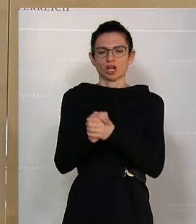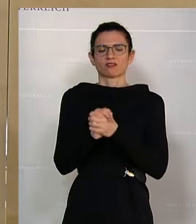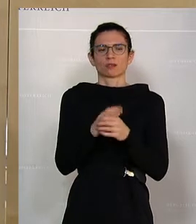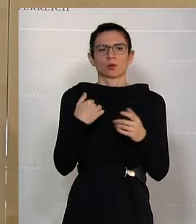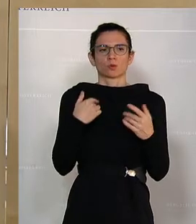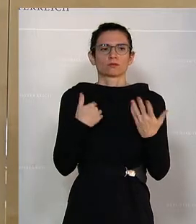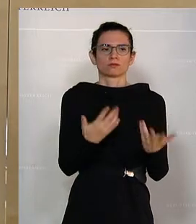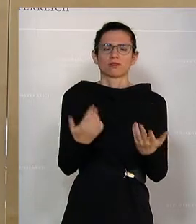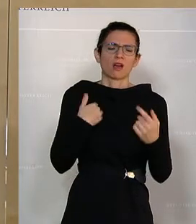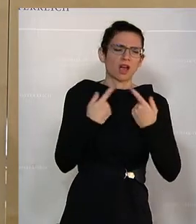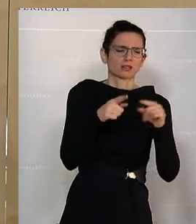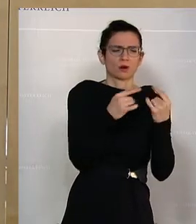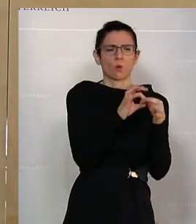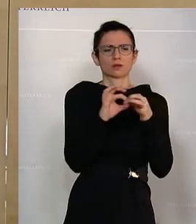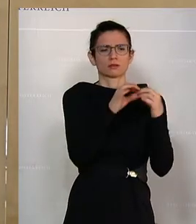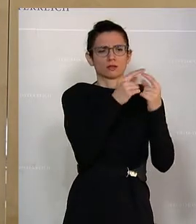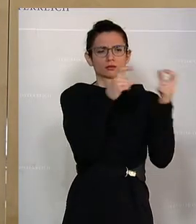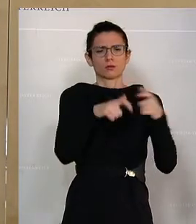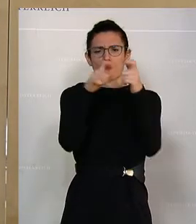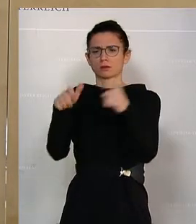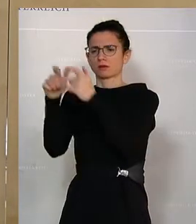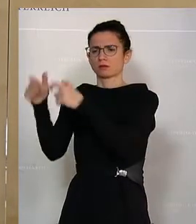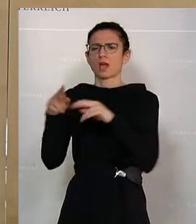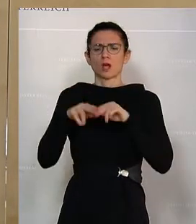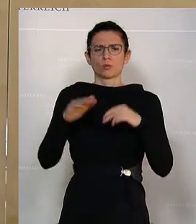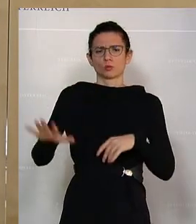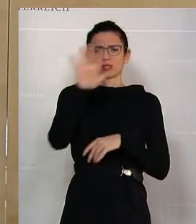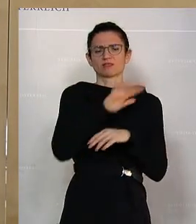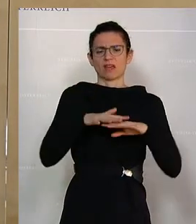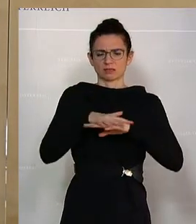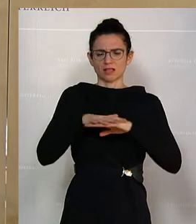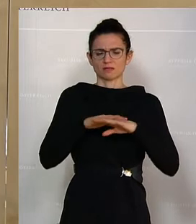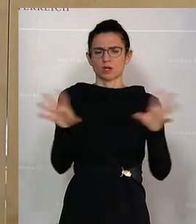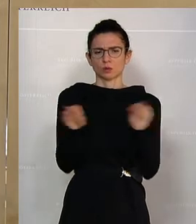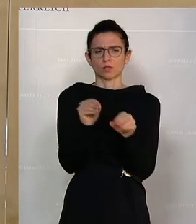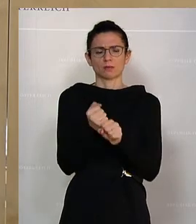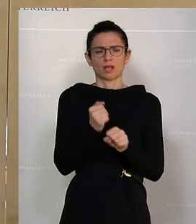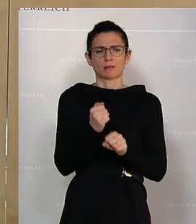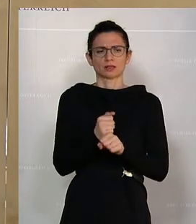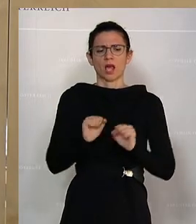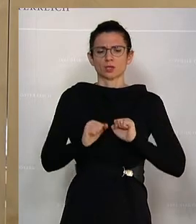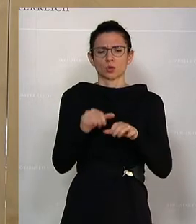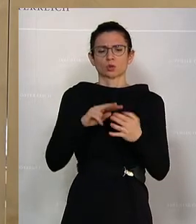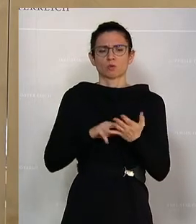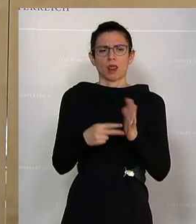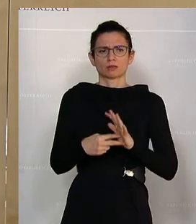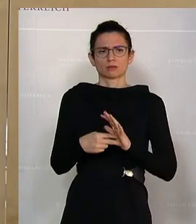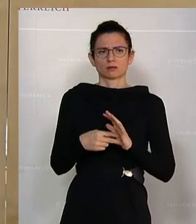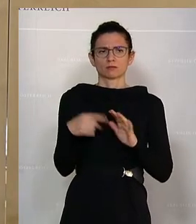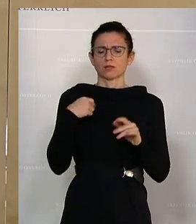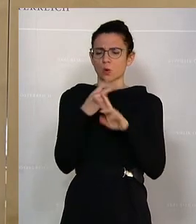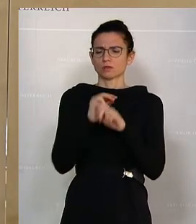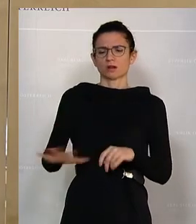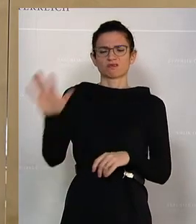Organisationen, die hier in diesem bundesweiten Netzwerk auch mitarbeiten. Der Aktionsplan oder dieser Aktionsplan ist